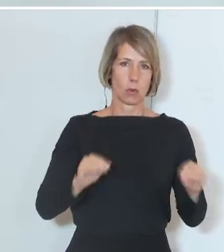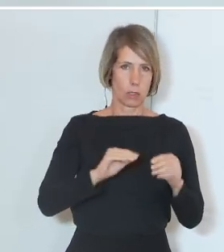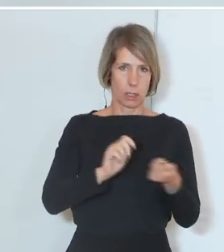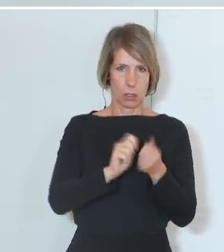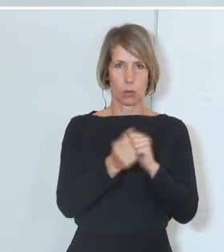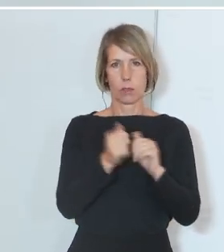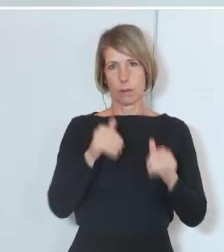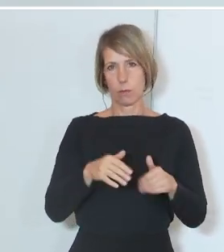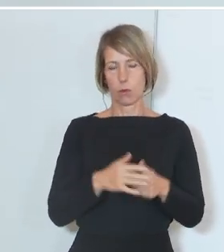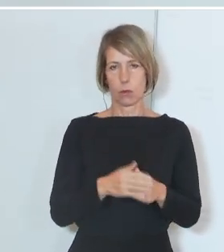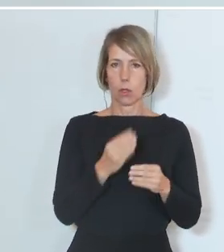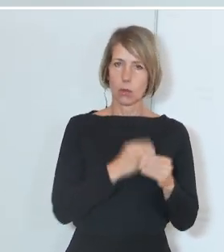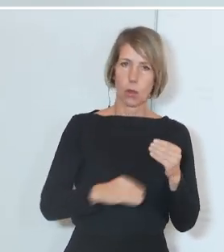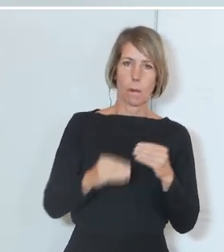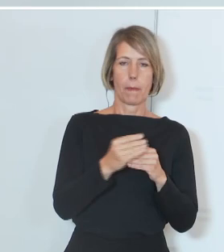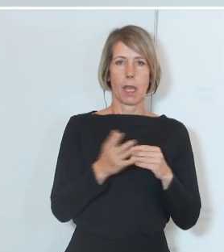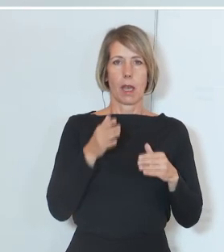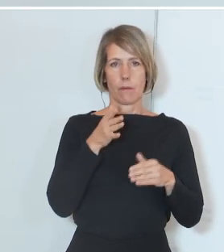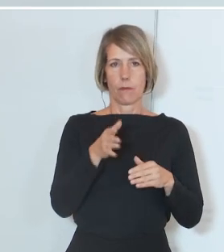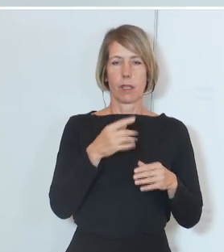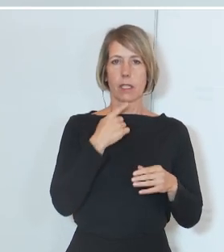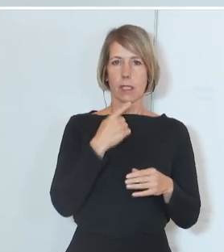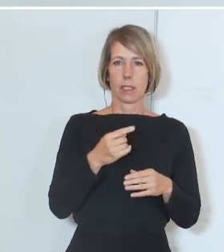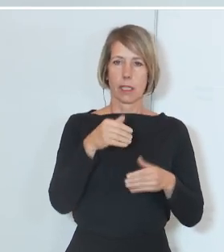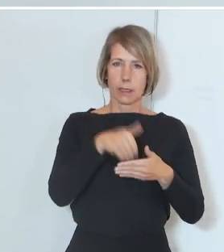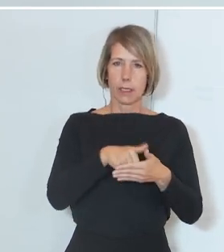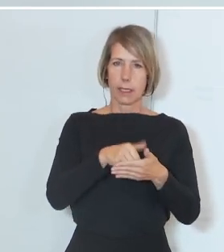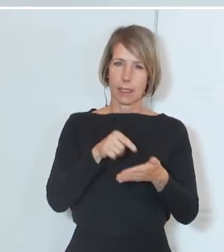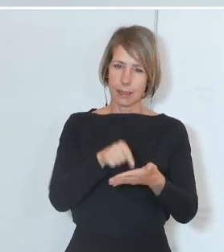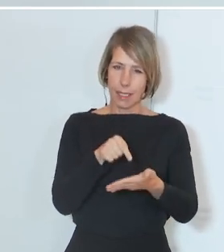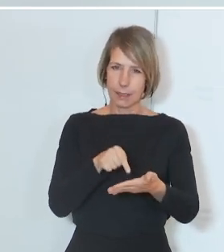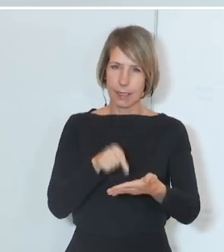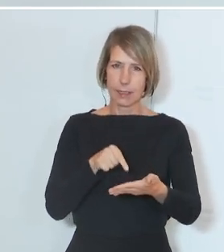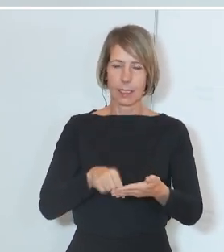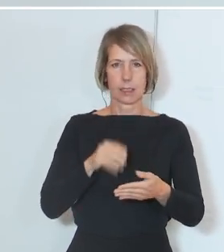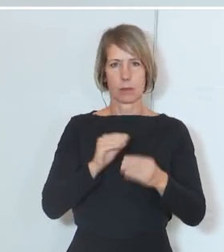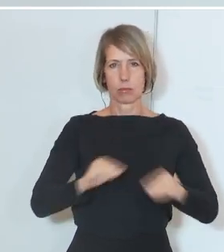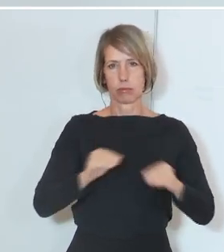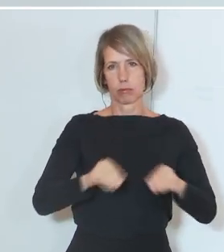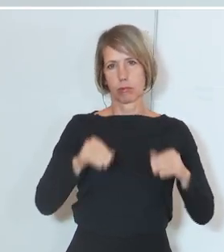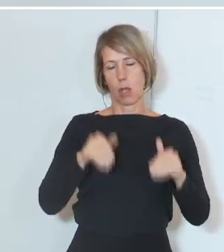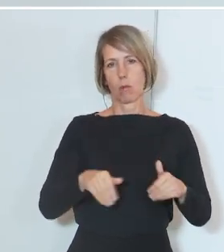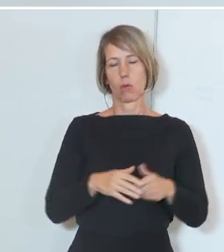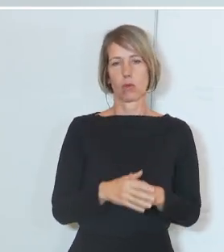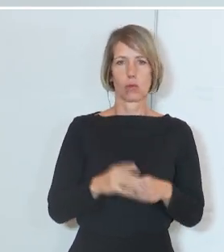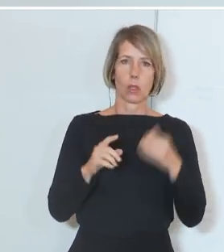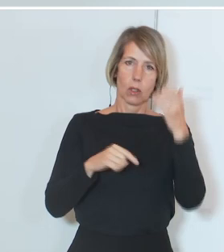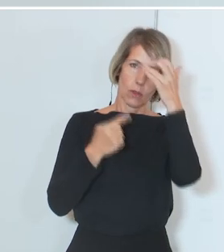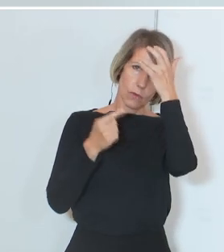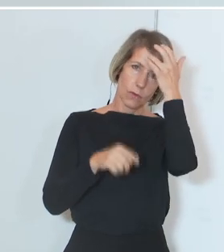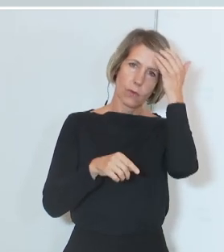es wird vermehrt noch auf entsprechende Inhalte hingewiesen werden. Wir werden eine entsprechende, entsprechende